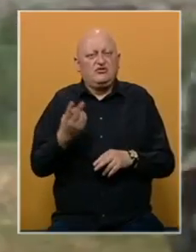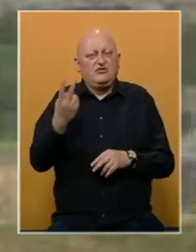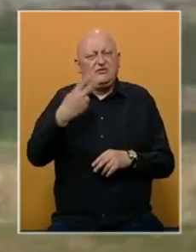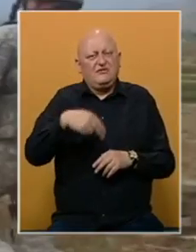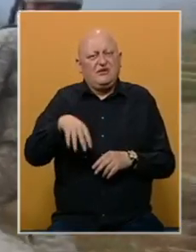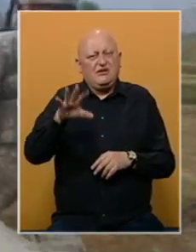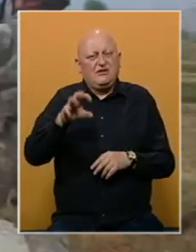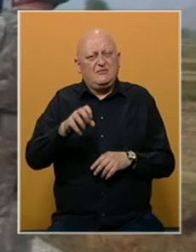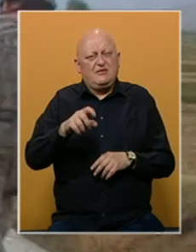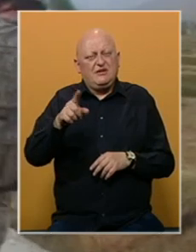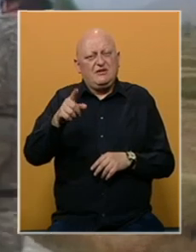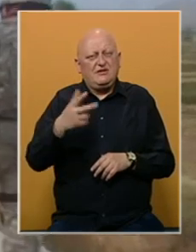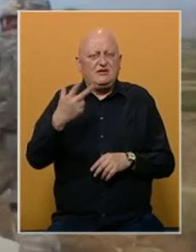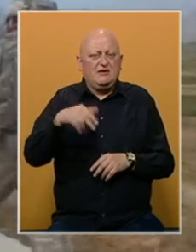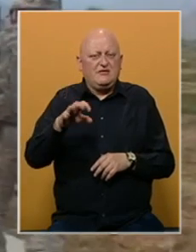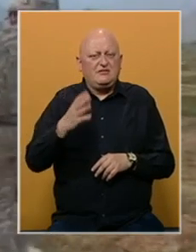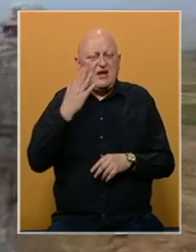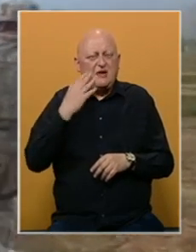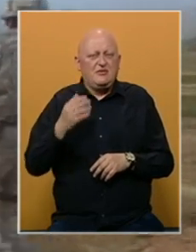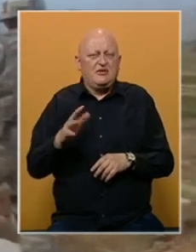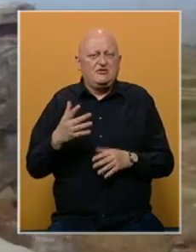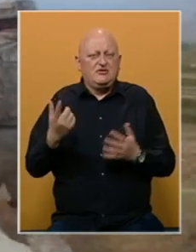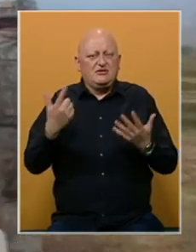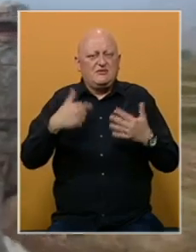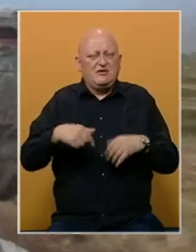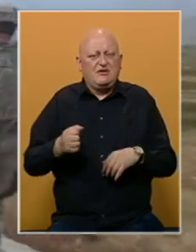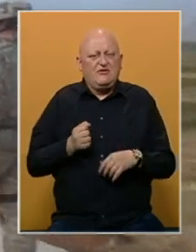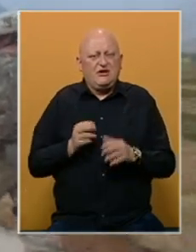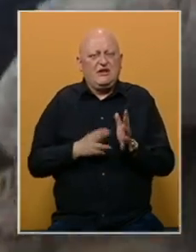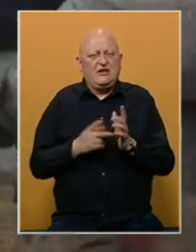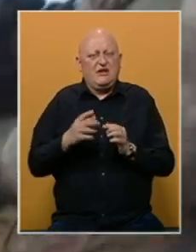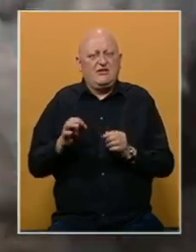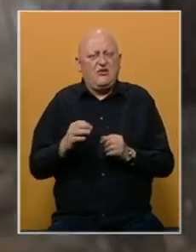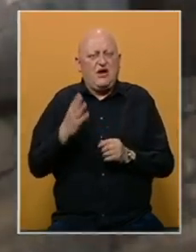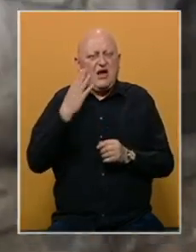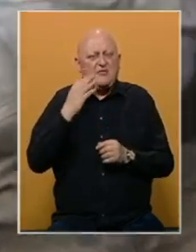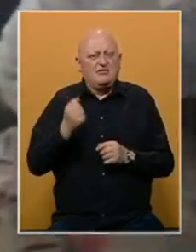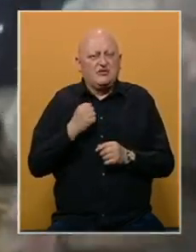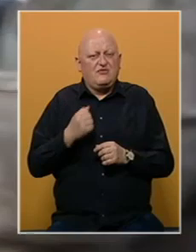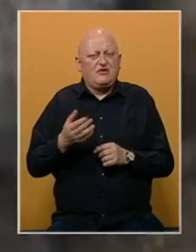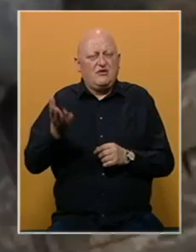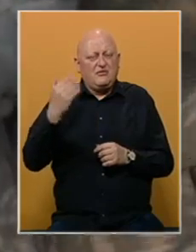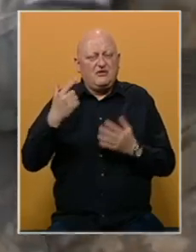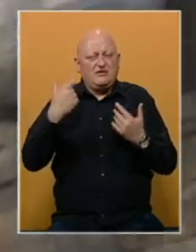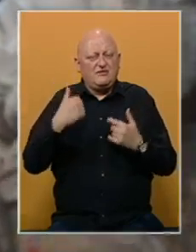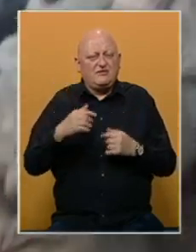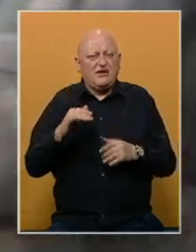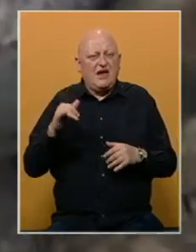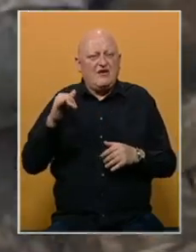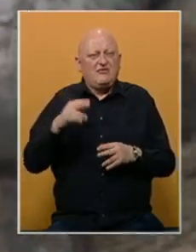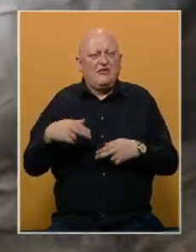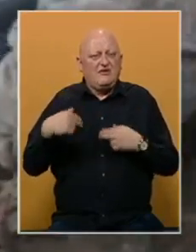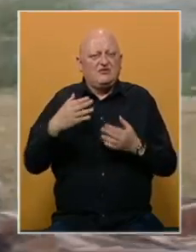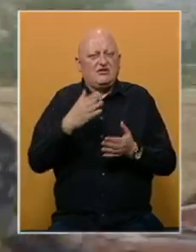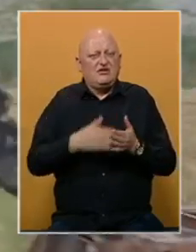između 2,5 i 3,5 hiljade američkih i oko 7 hiljada NATO-vojnika. Američka vojska je prethodnih sedmica